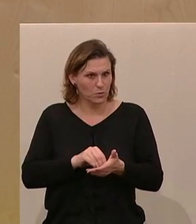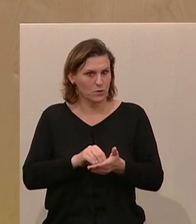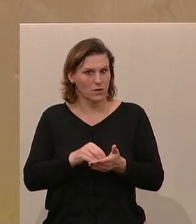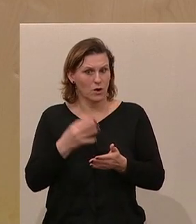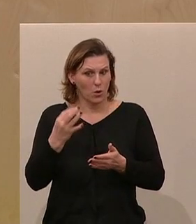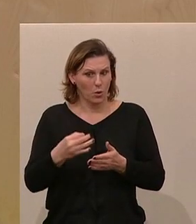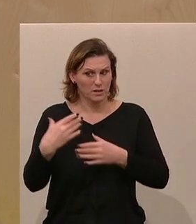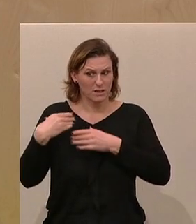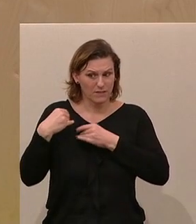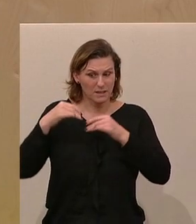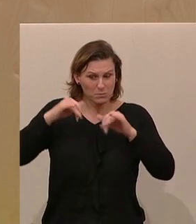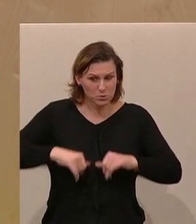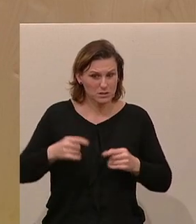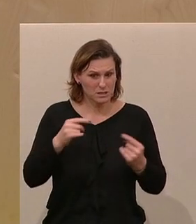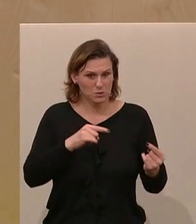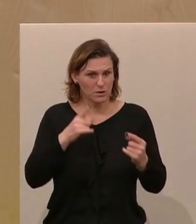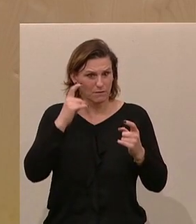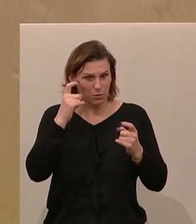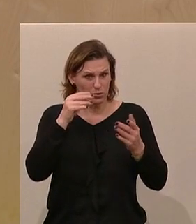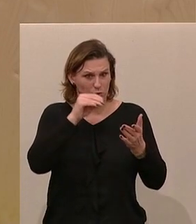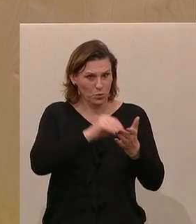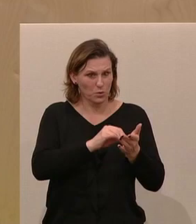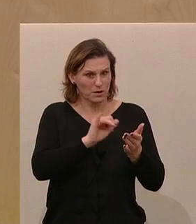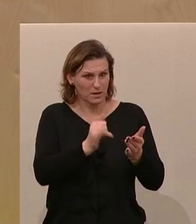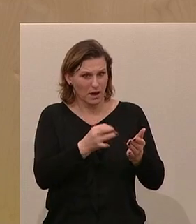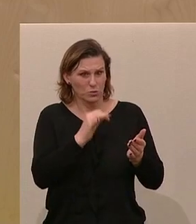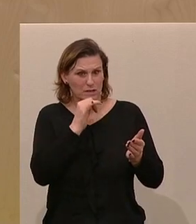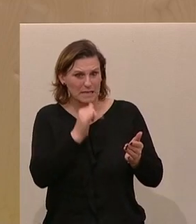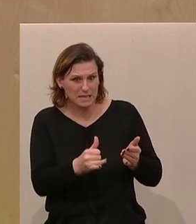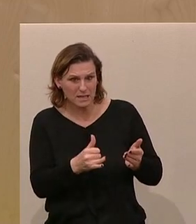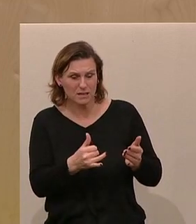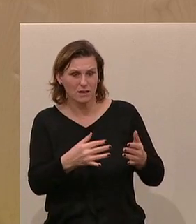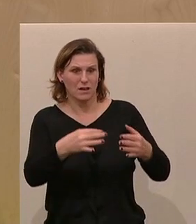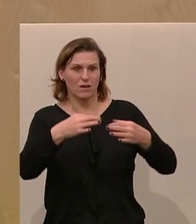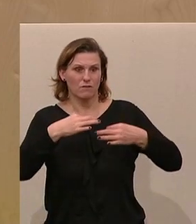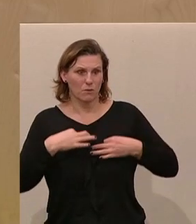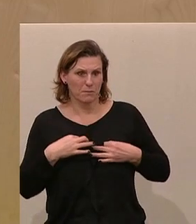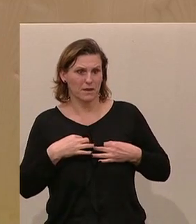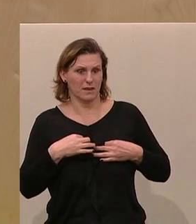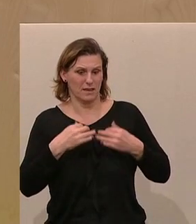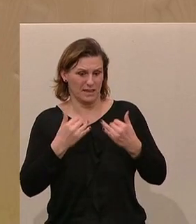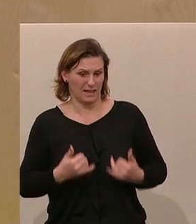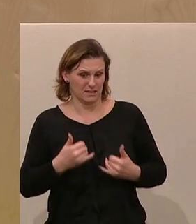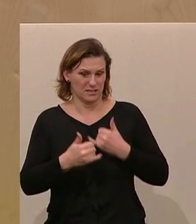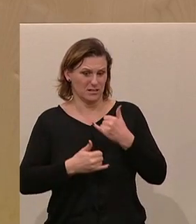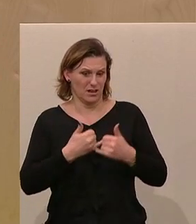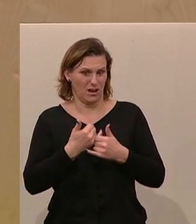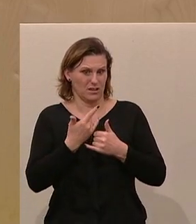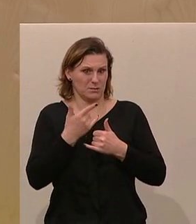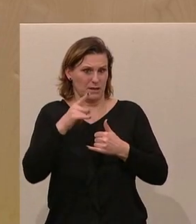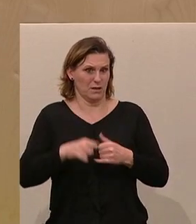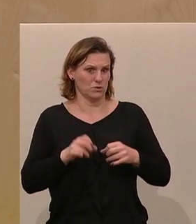dass wir heute wieder diskutieren müssen, ob ein Foto rauf soll oder nicht, das ist für mich im Jahr 2019 nicht